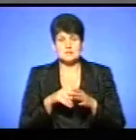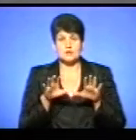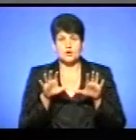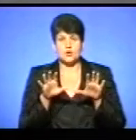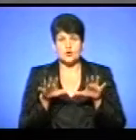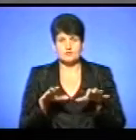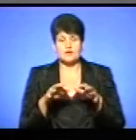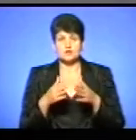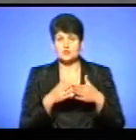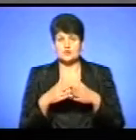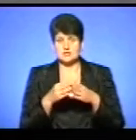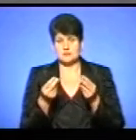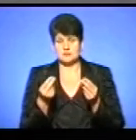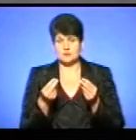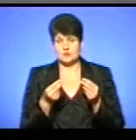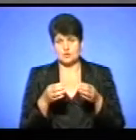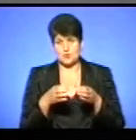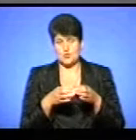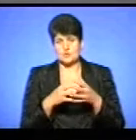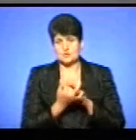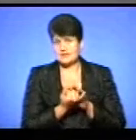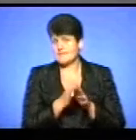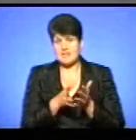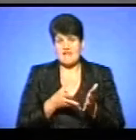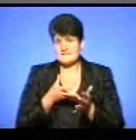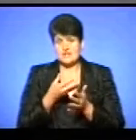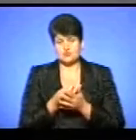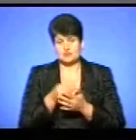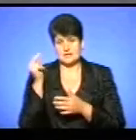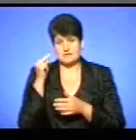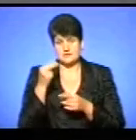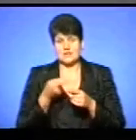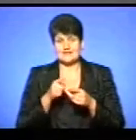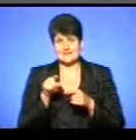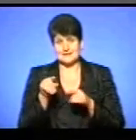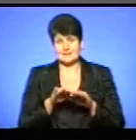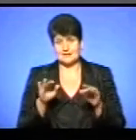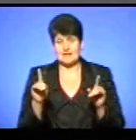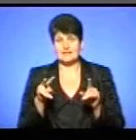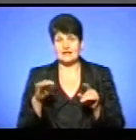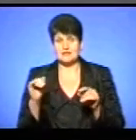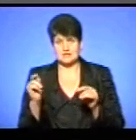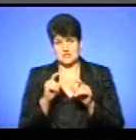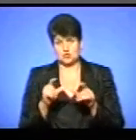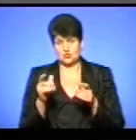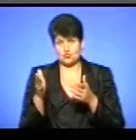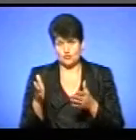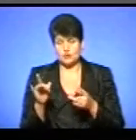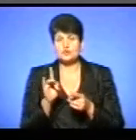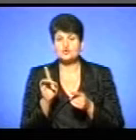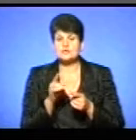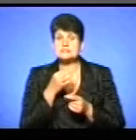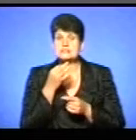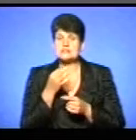громади не фінансує навчання цих дітей в Лановецькій музичній школі. Що з цього приводу сказав